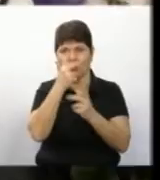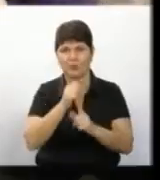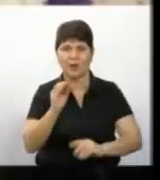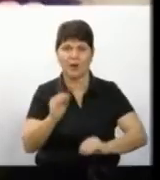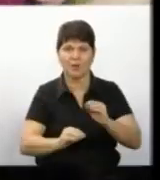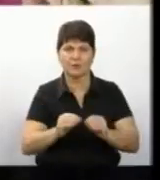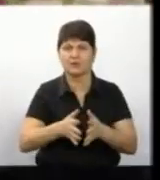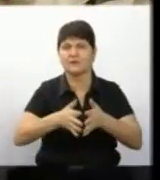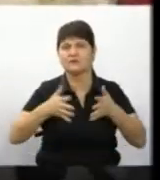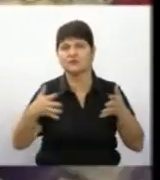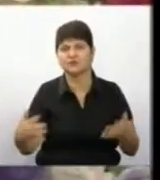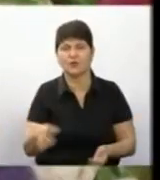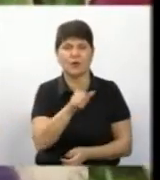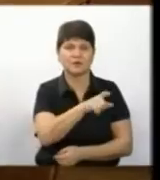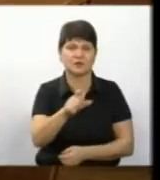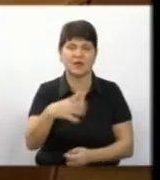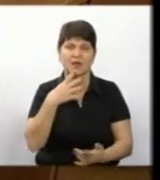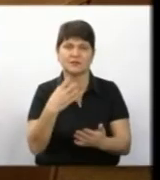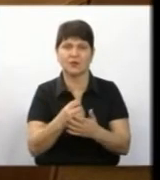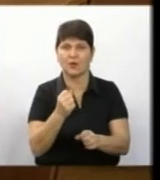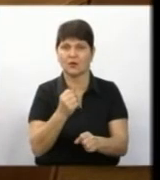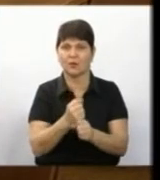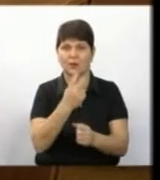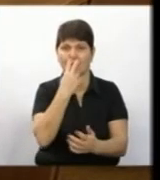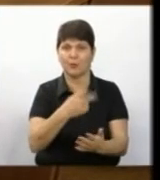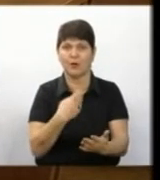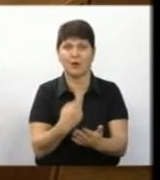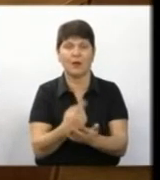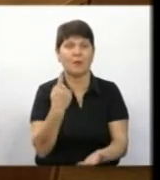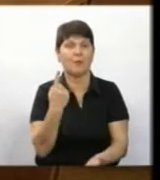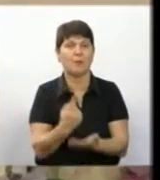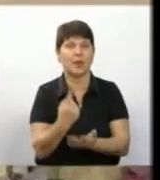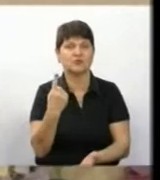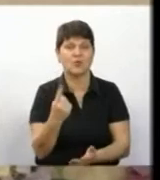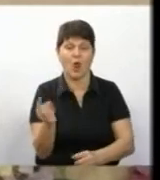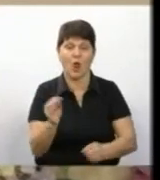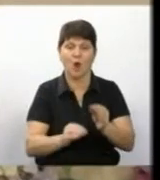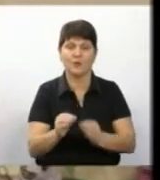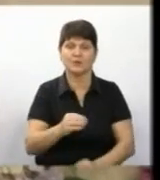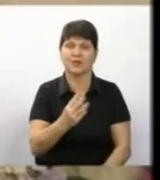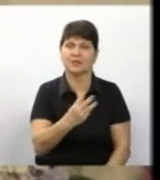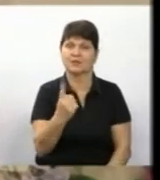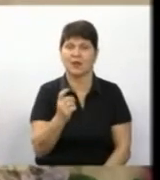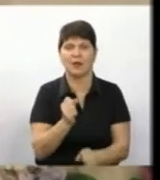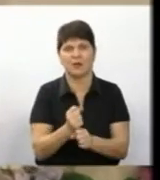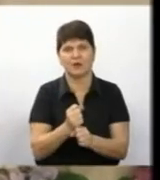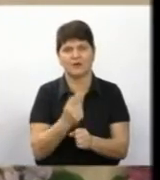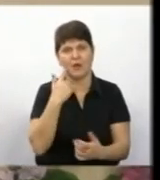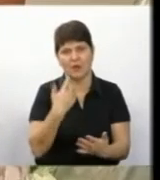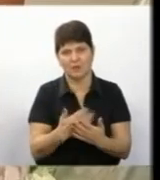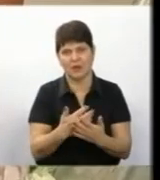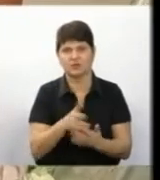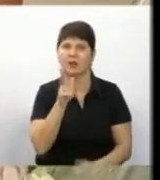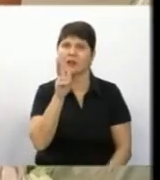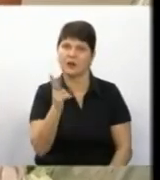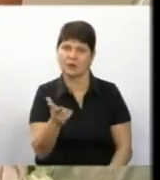Широкому загалу свої роботи, каже, показує вперше. Тут 31 композиція. Працювала над ними майже три роки.